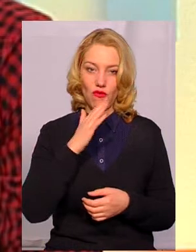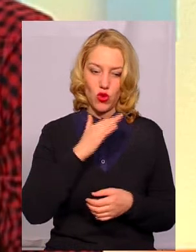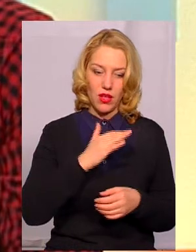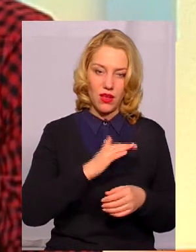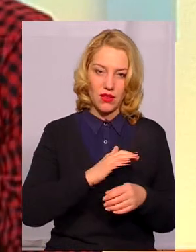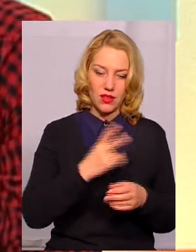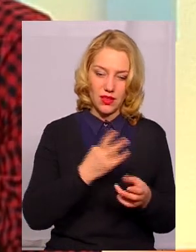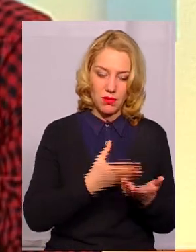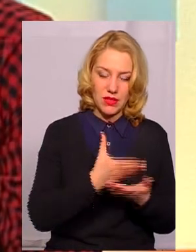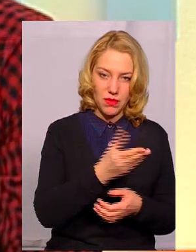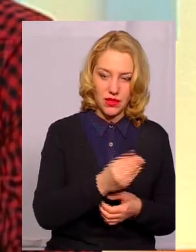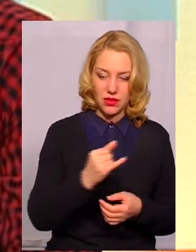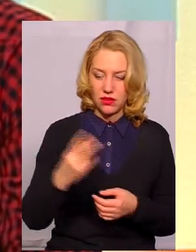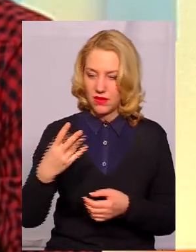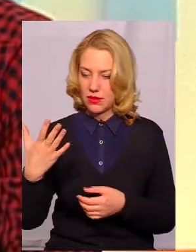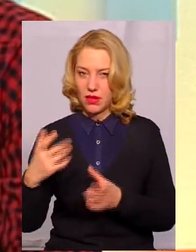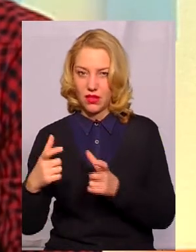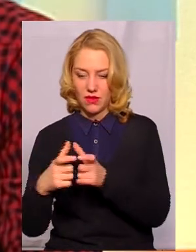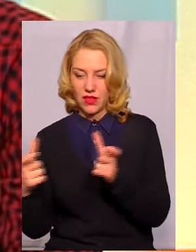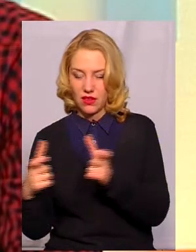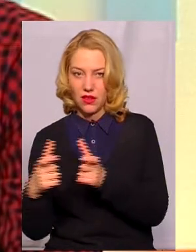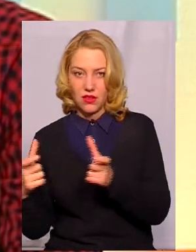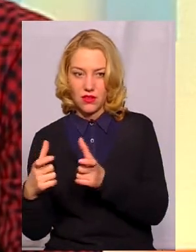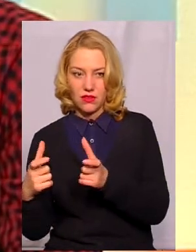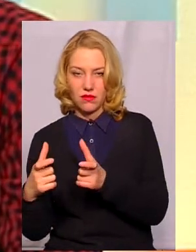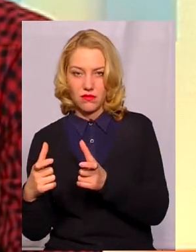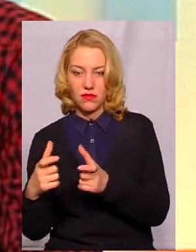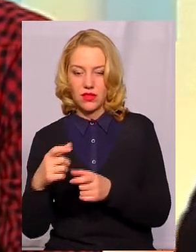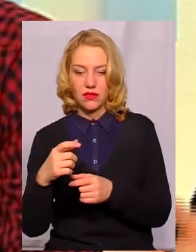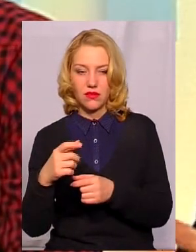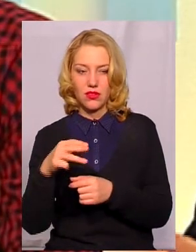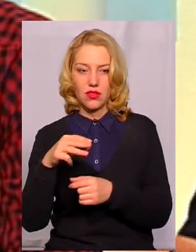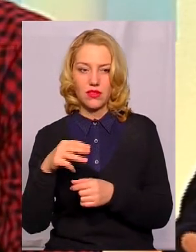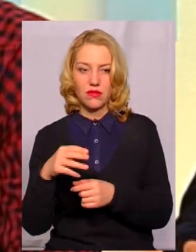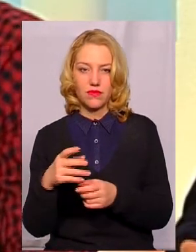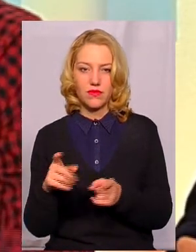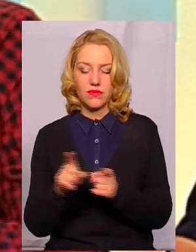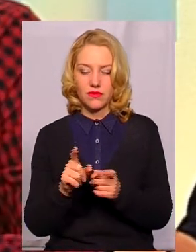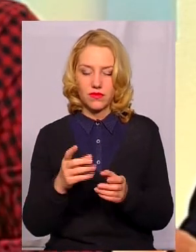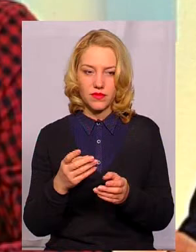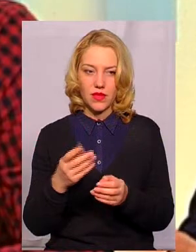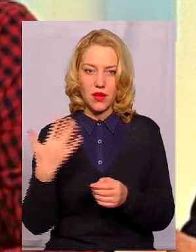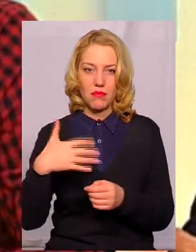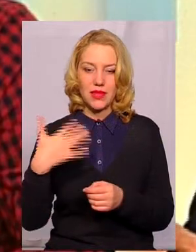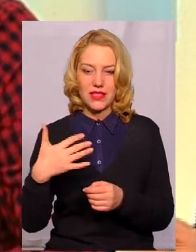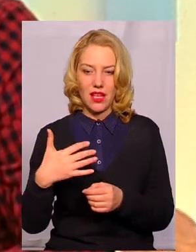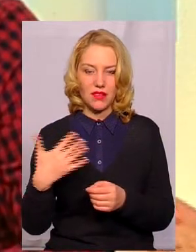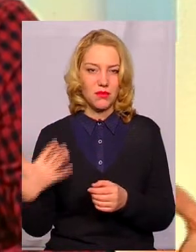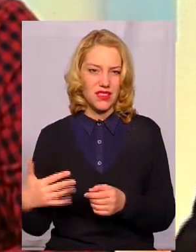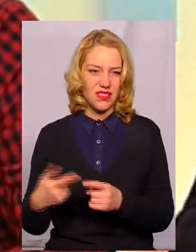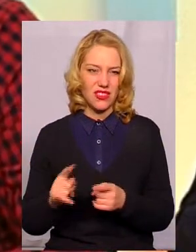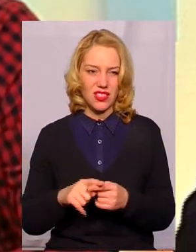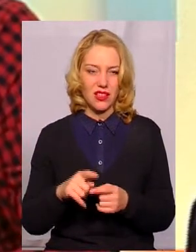за водопостачання, 25 гривень за водовідведення і за дві платіжки також 50 гривень.